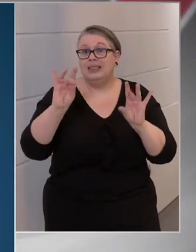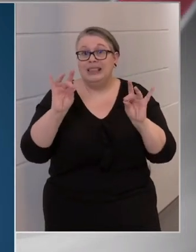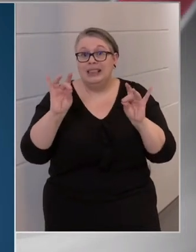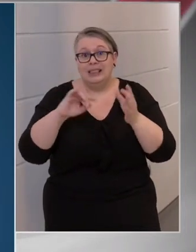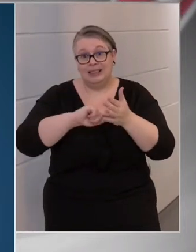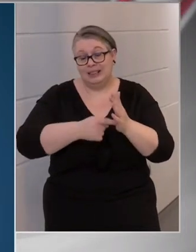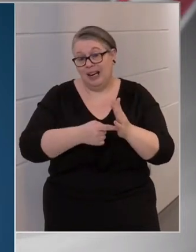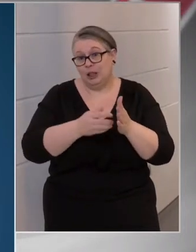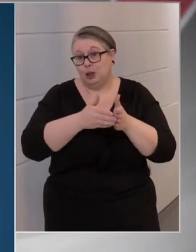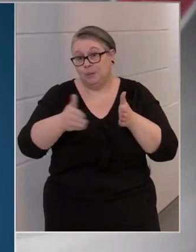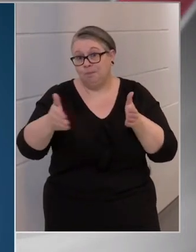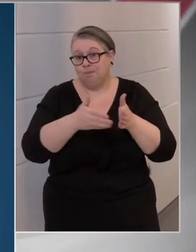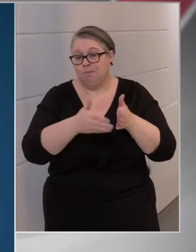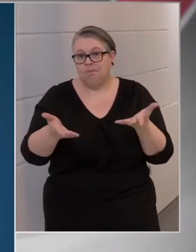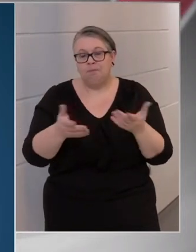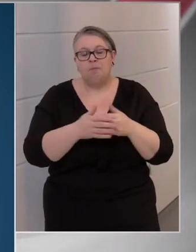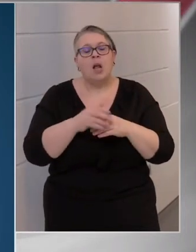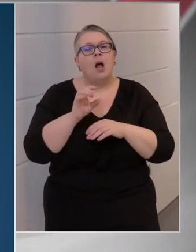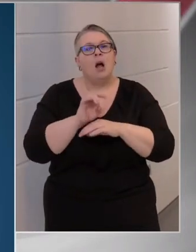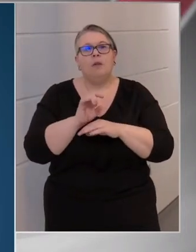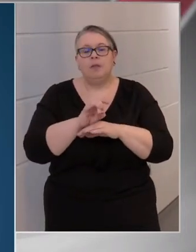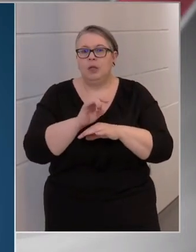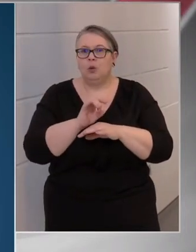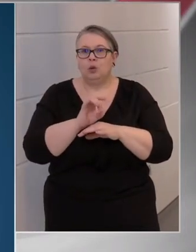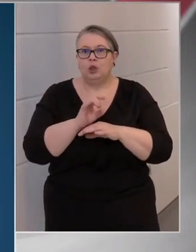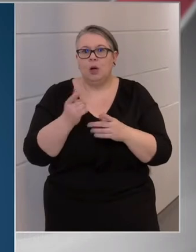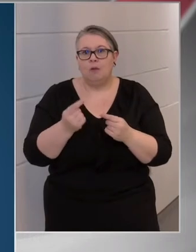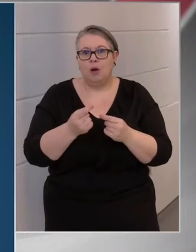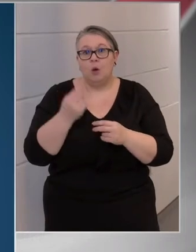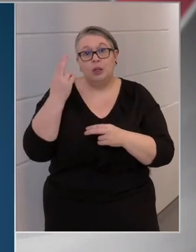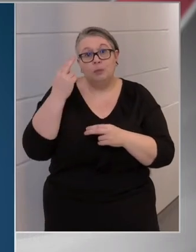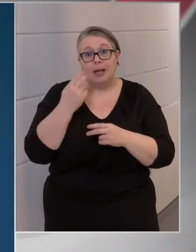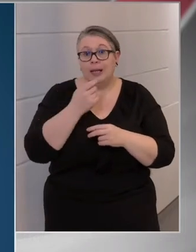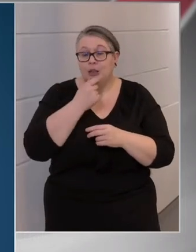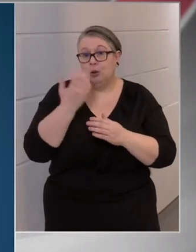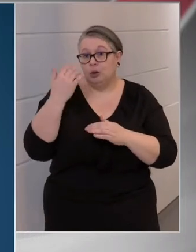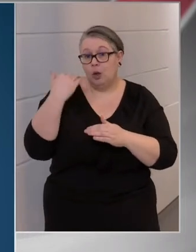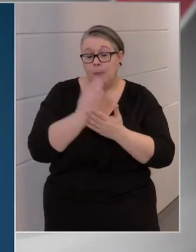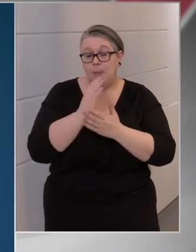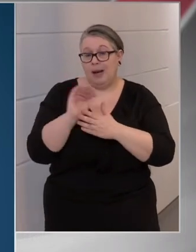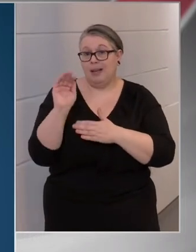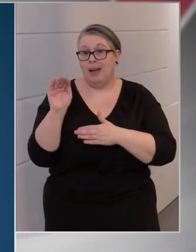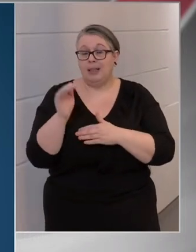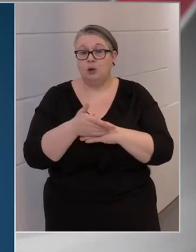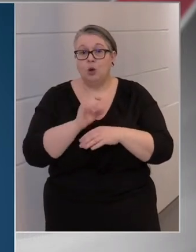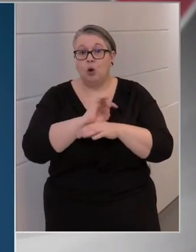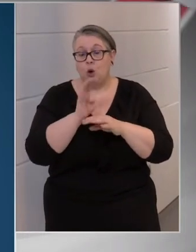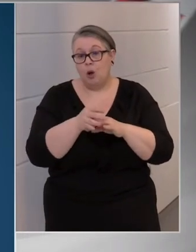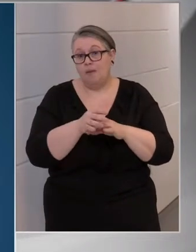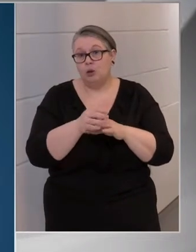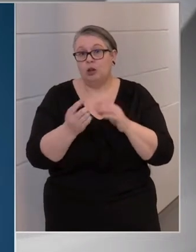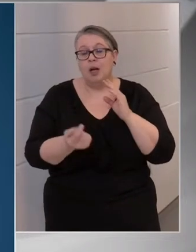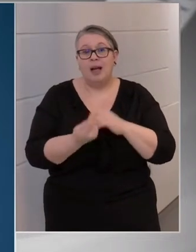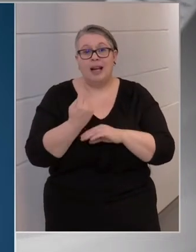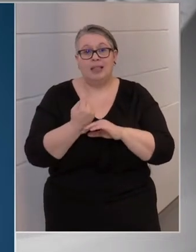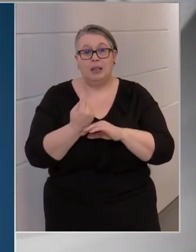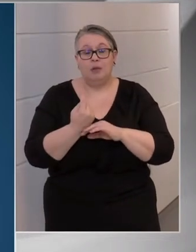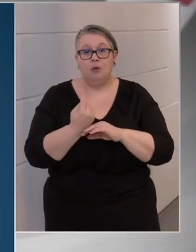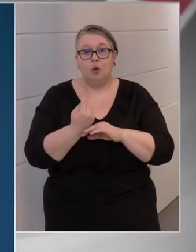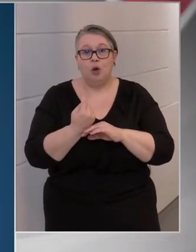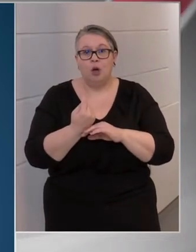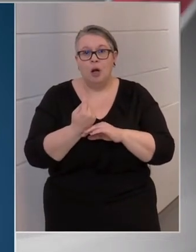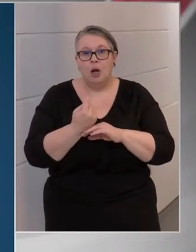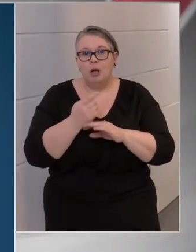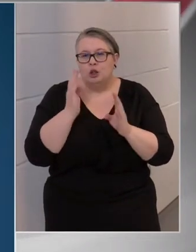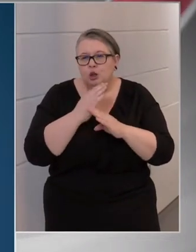lehet. Azt a vírussal való ismerkedés időszakában már jeleztük, hogy a koronavírus rendkívül sunyi